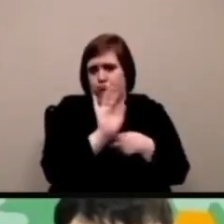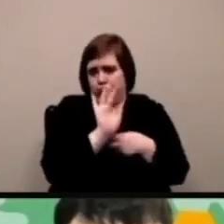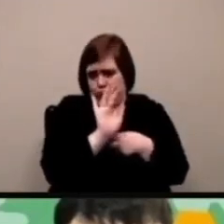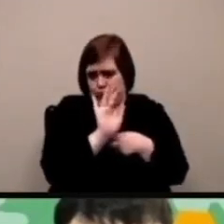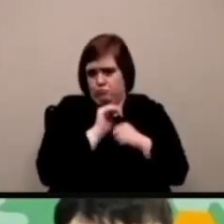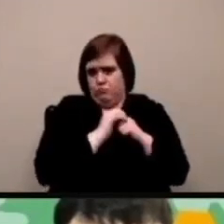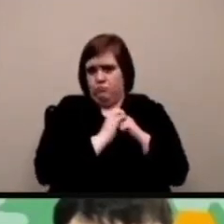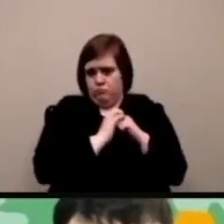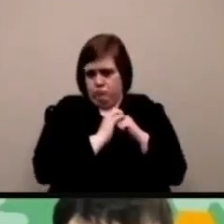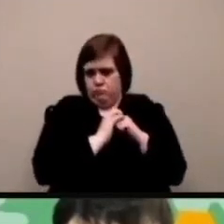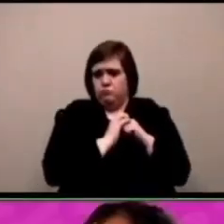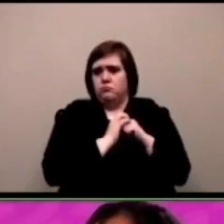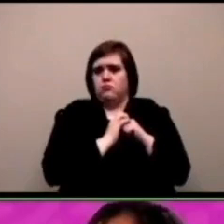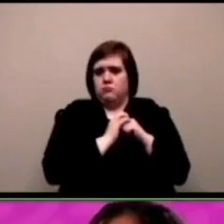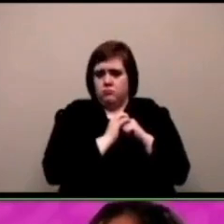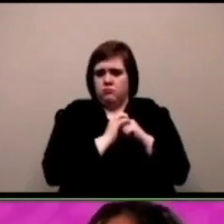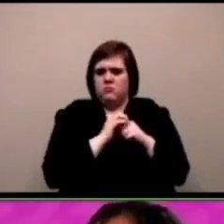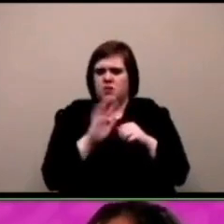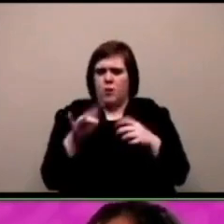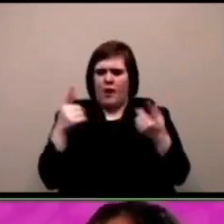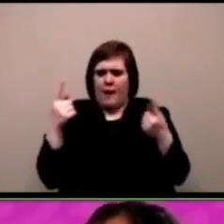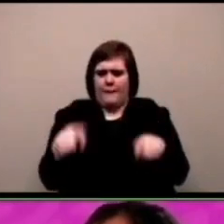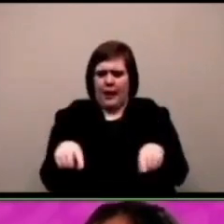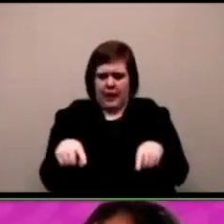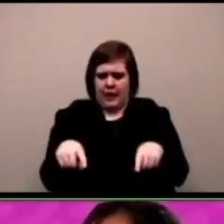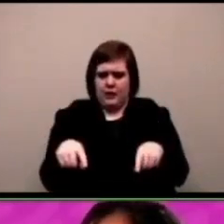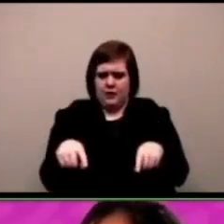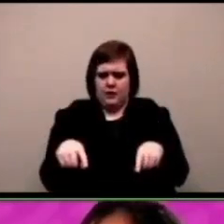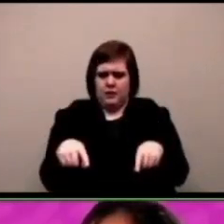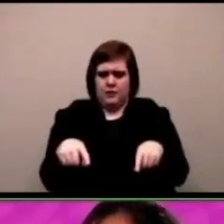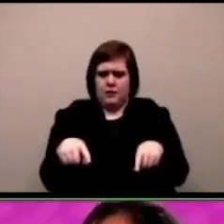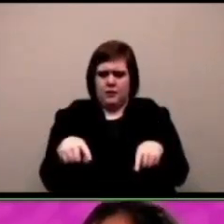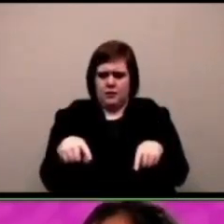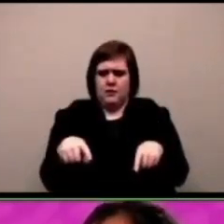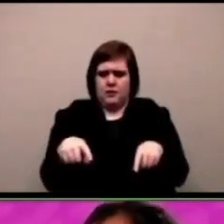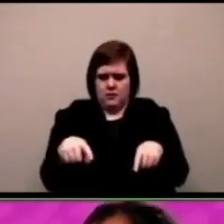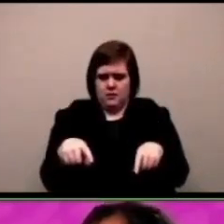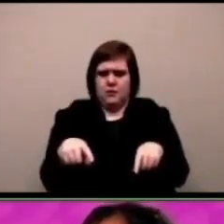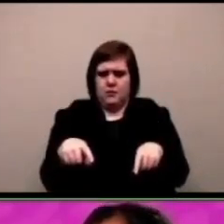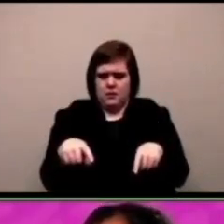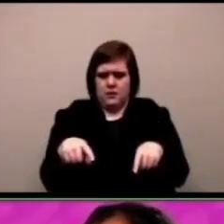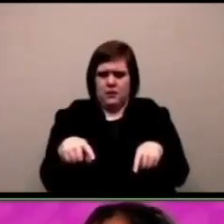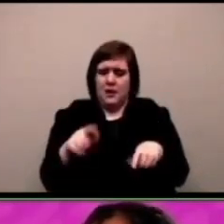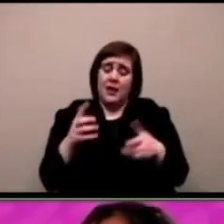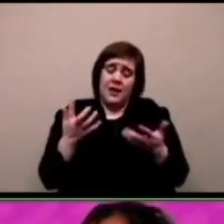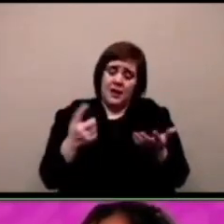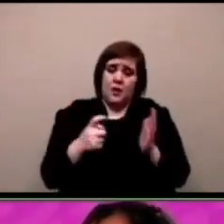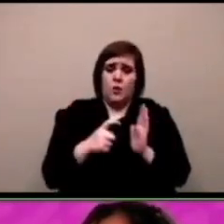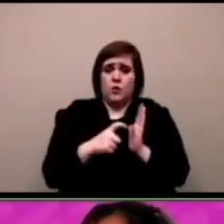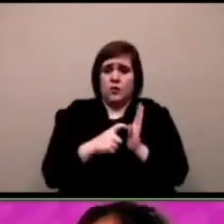inizieremo con la prima parte farò clic qui clicco qui